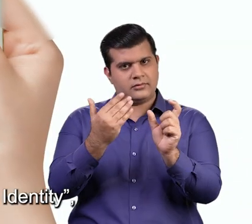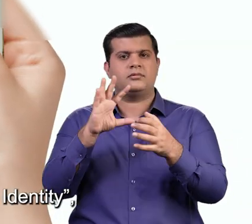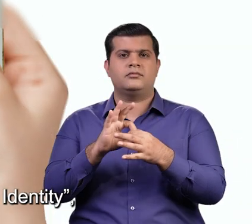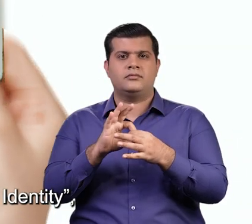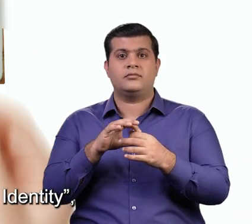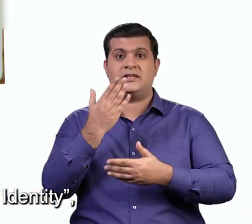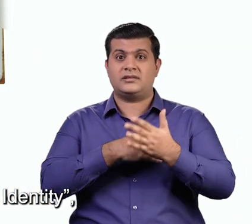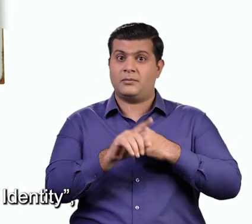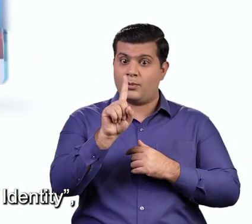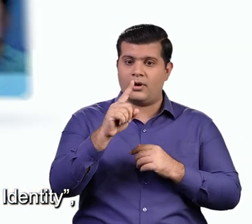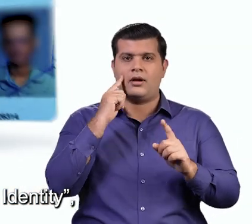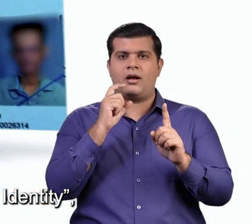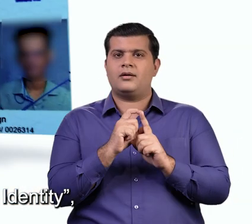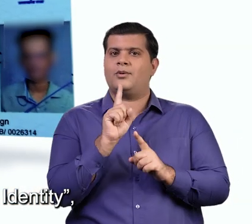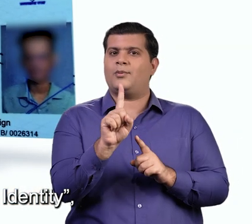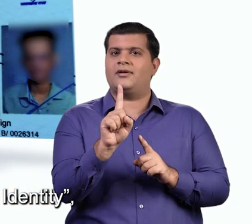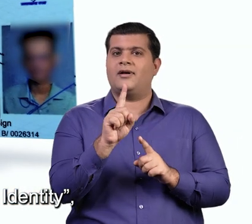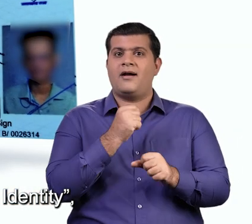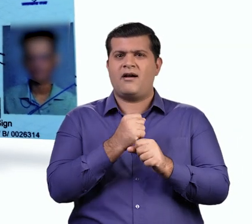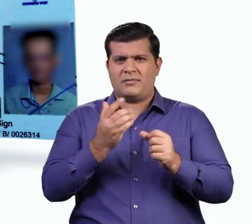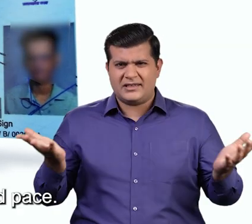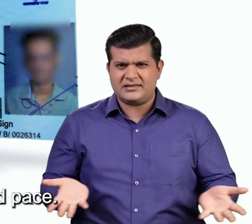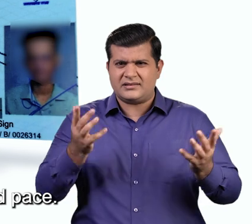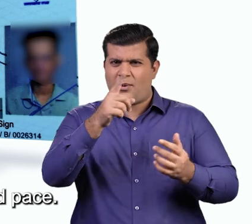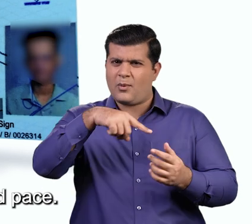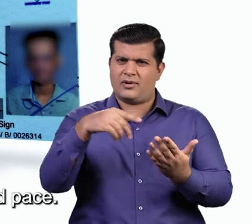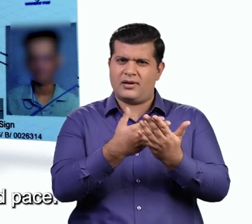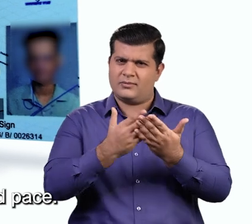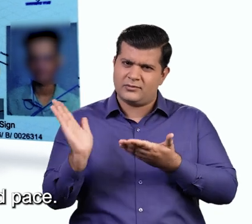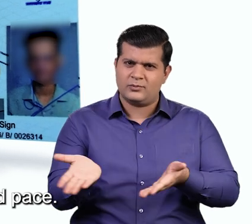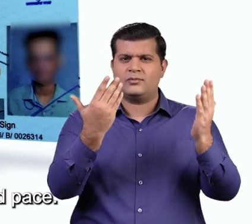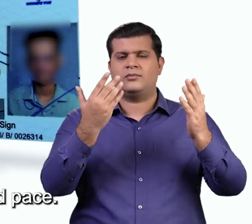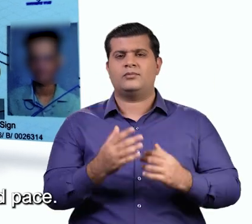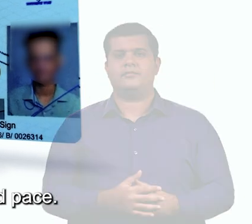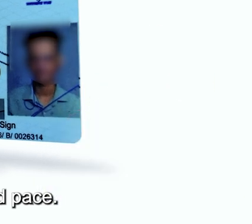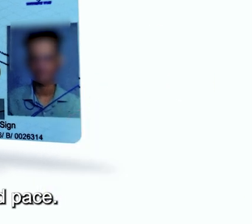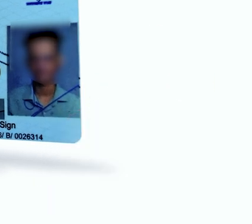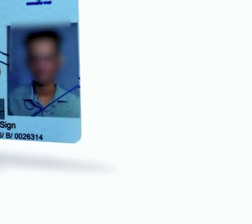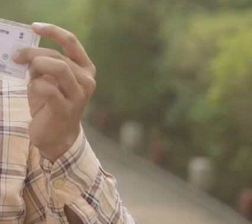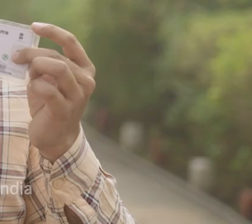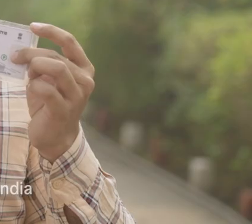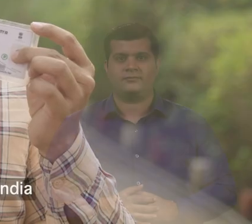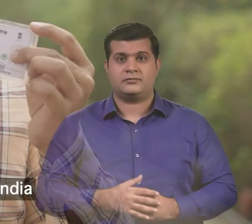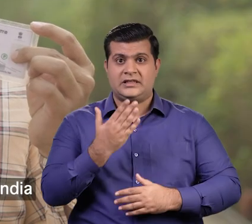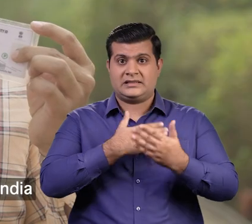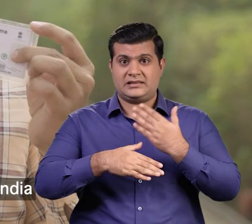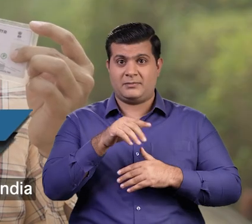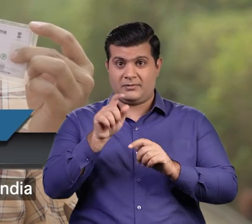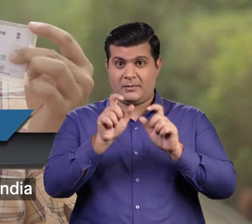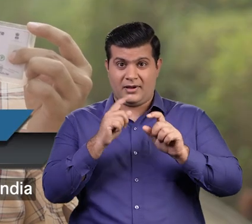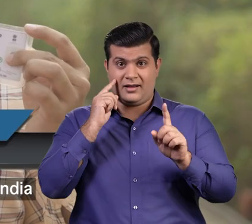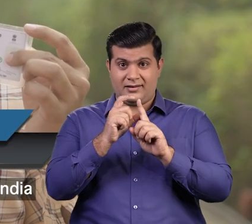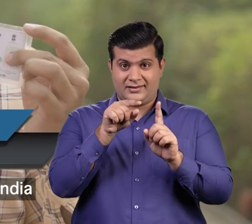एक दिव्यांग एक पहचान के मंत्र को फलिभूत करने के लिए बड़ी तेजी से UDID card का पंजी कराण हो रहा है दिव्यांग जन को